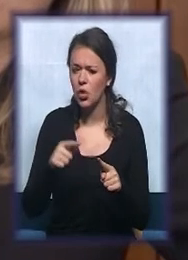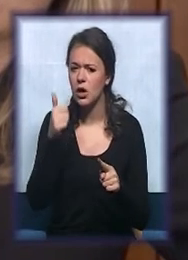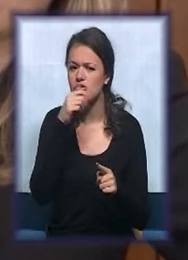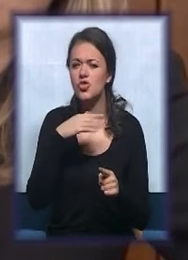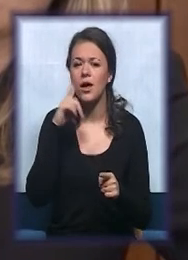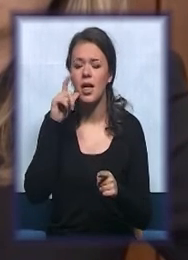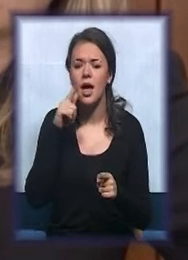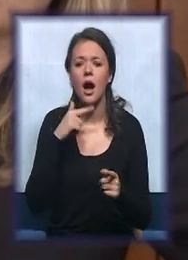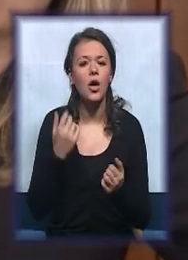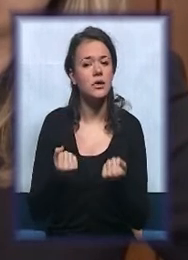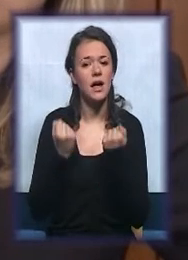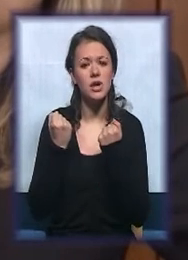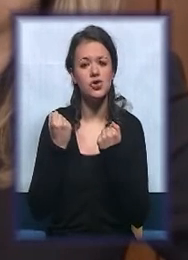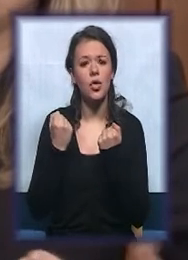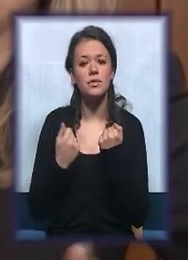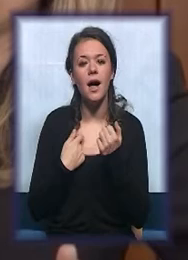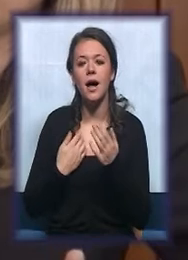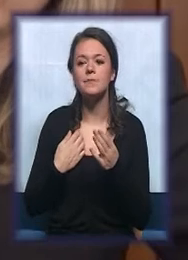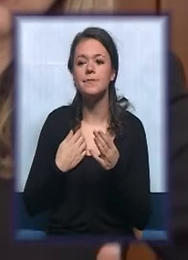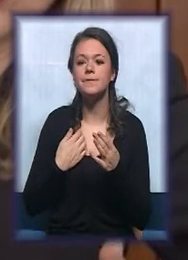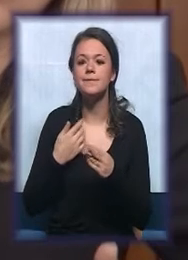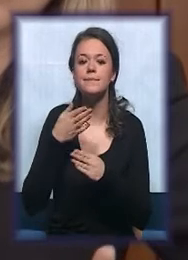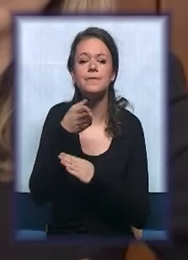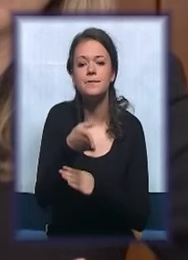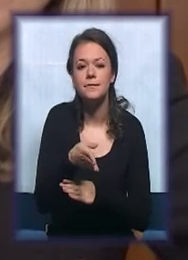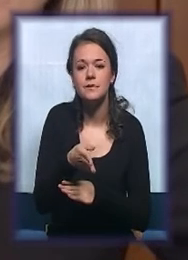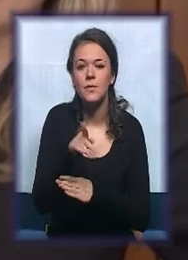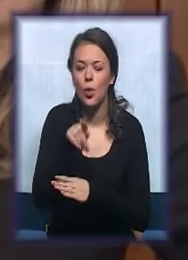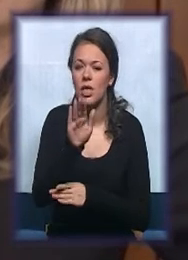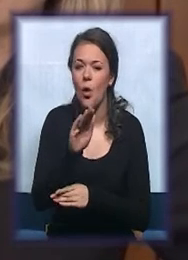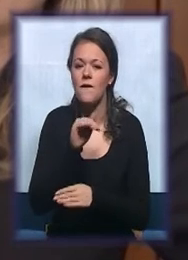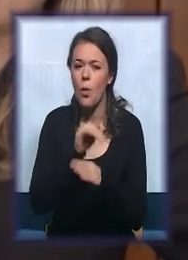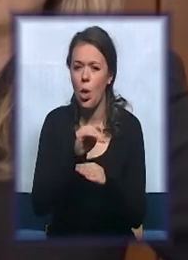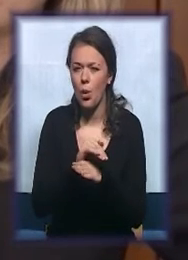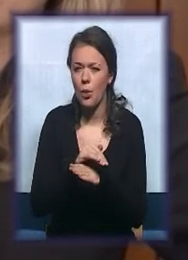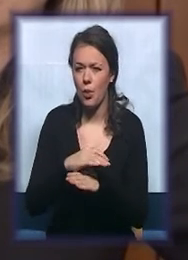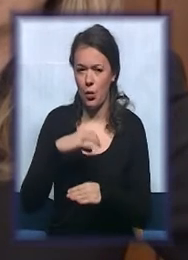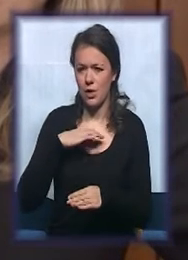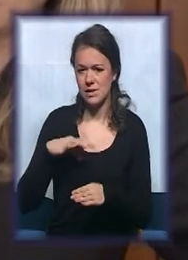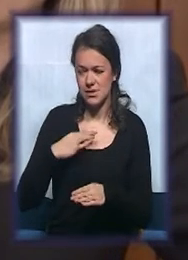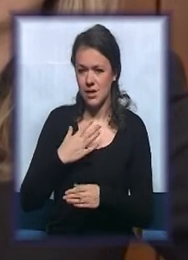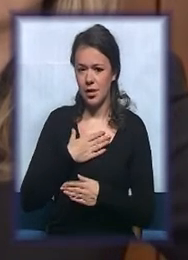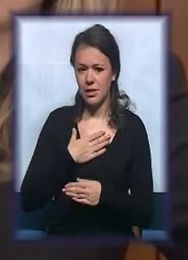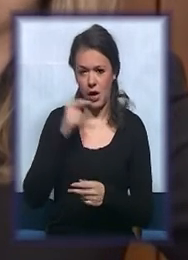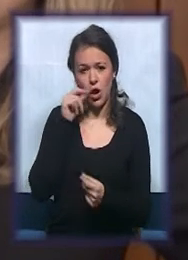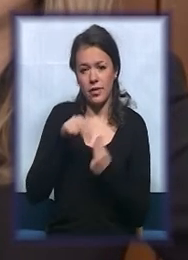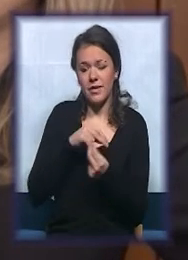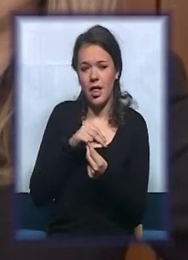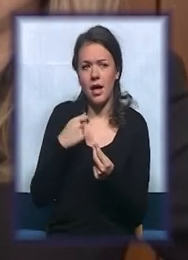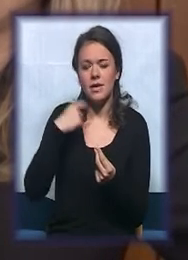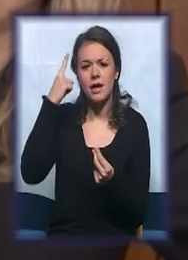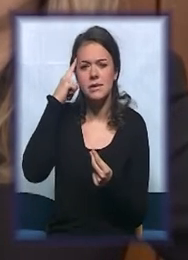da uđemo u njihovu ulogu i da jednostavno